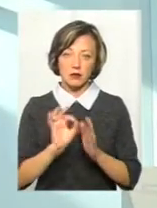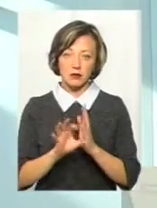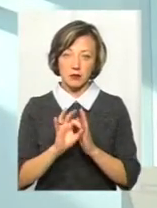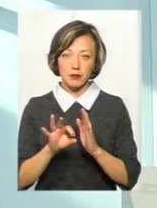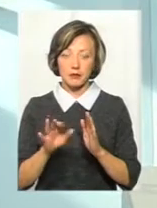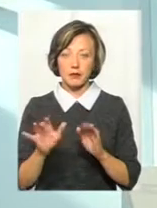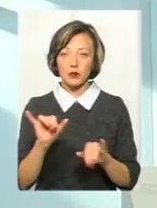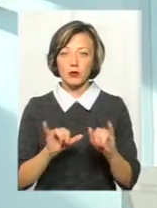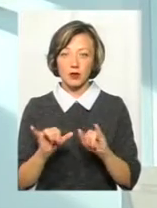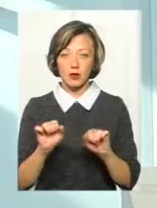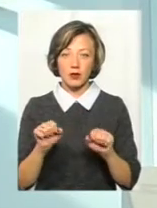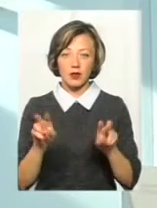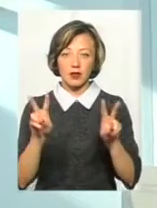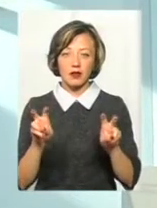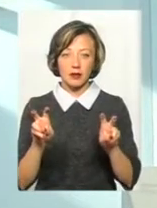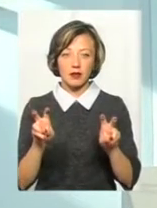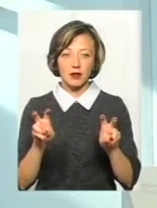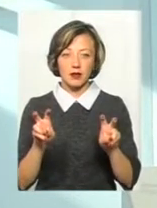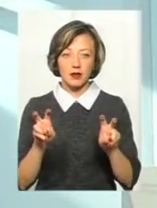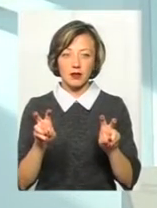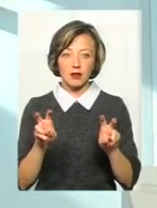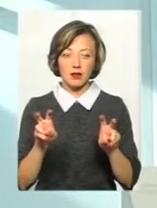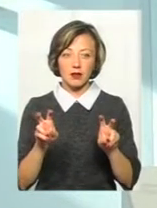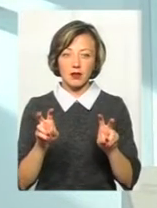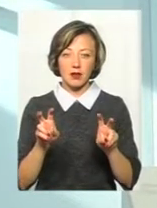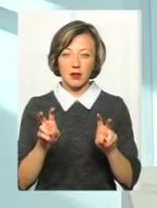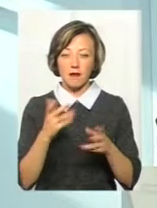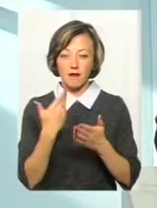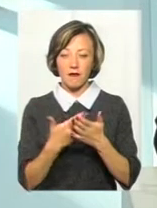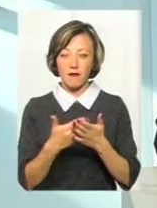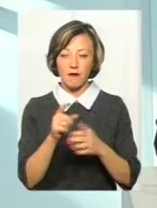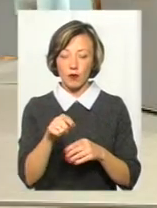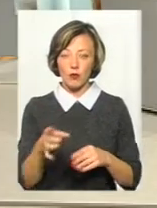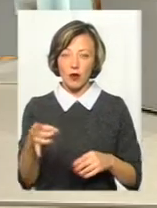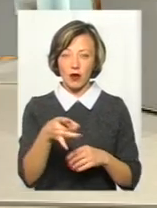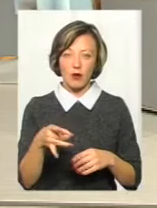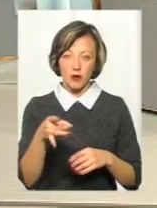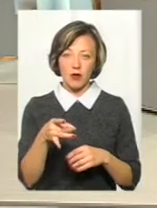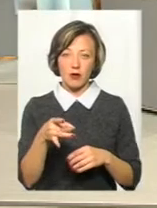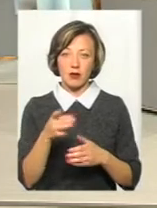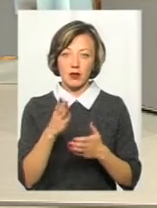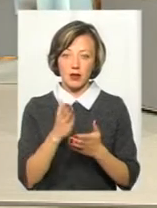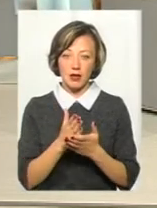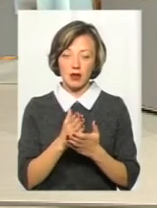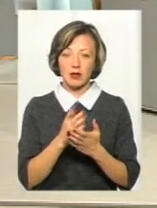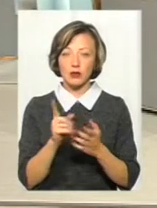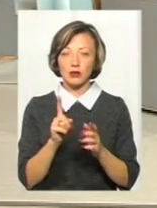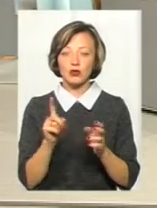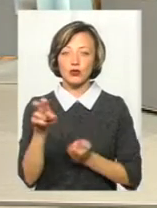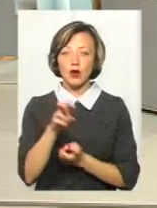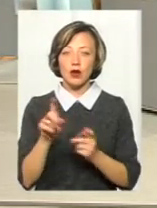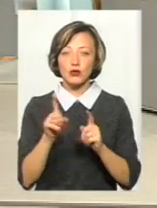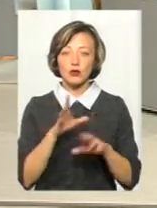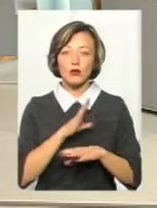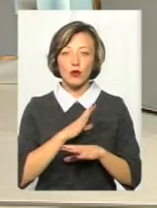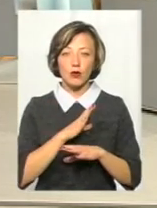дають, як називають вони між собою, набій, що в цьому районі він є спальний. Шукає він, щоб